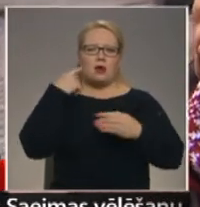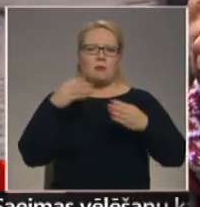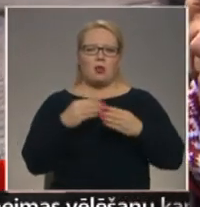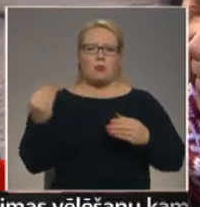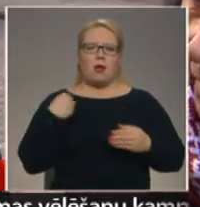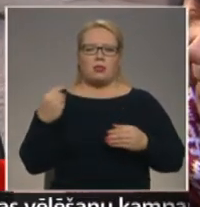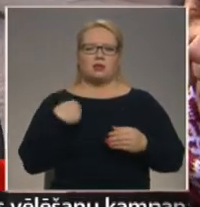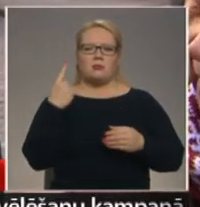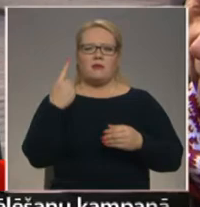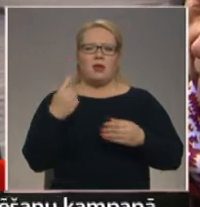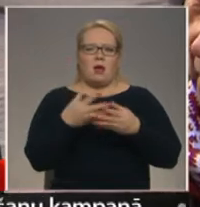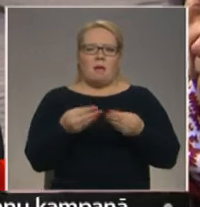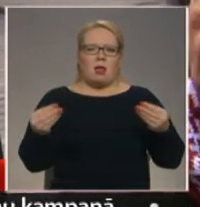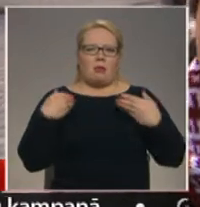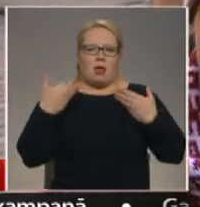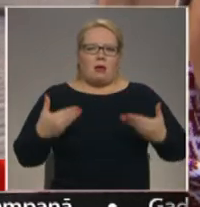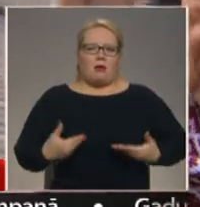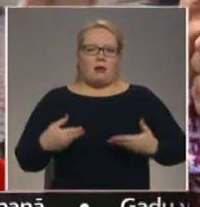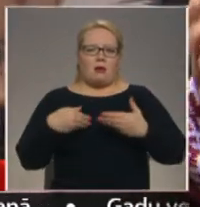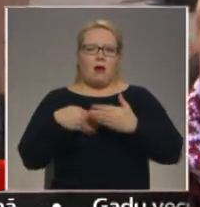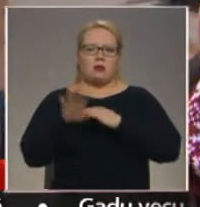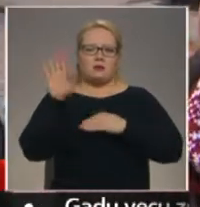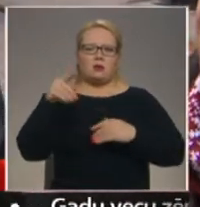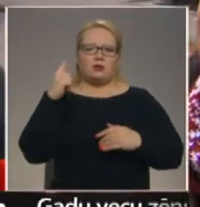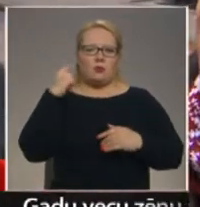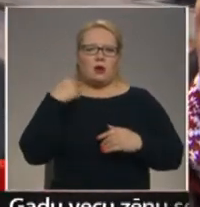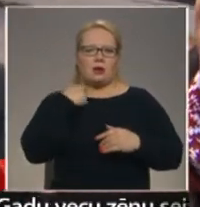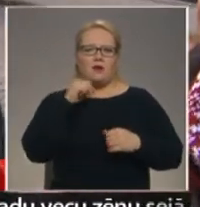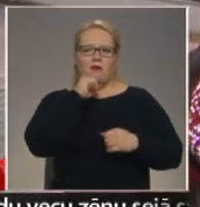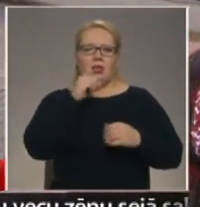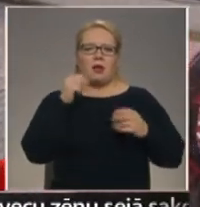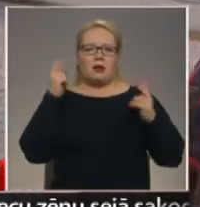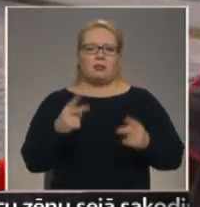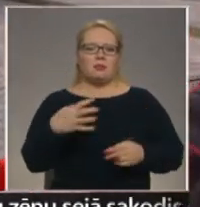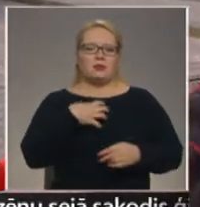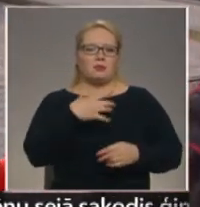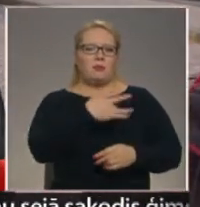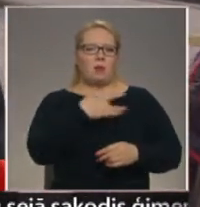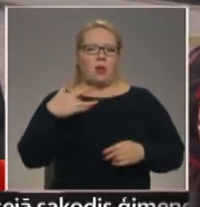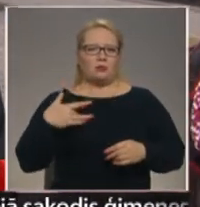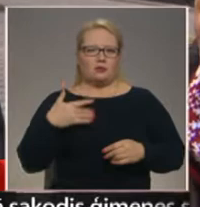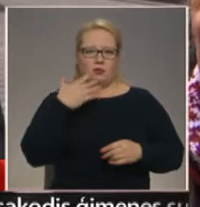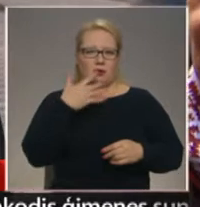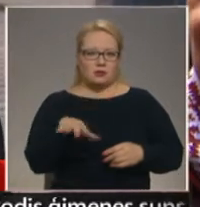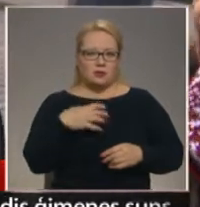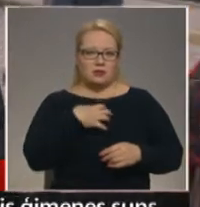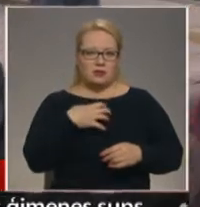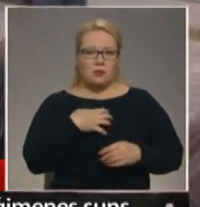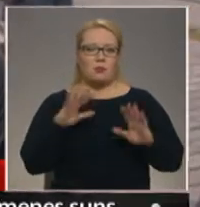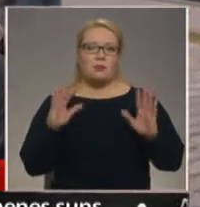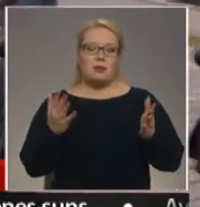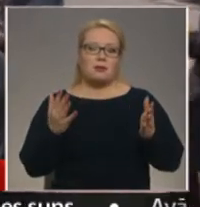Es zinu, ka es biju vienā plānā atceļā no Rīgas izbraucis un beigās daudz plaušu kārsone pēc tās vislielā ceļojuma. Jā, bet